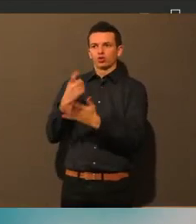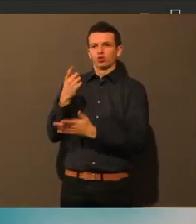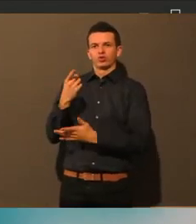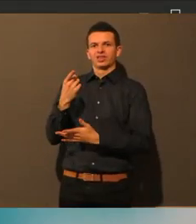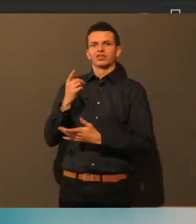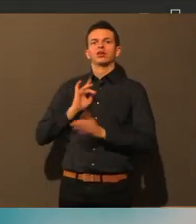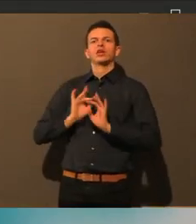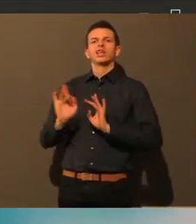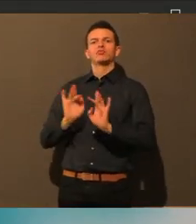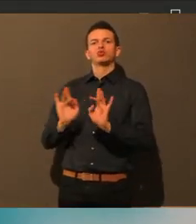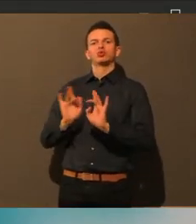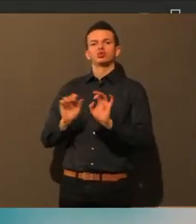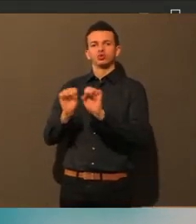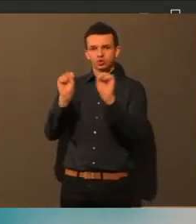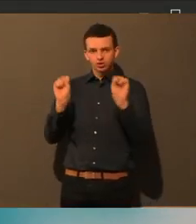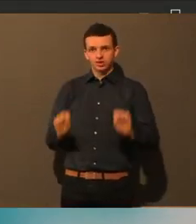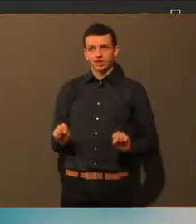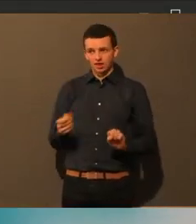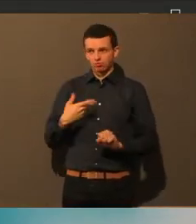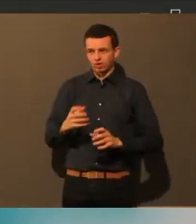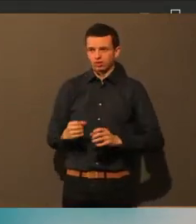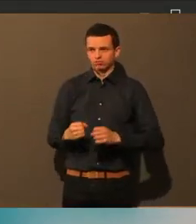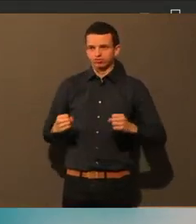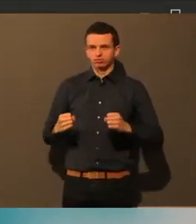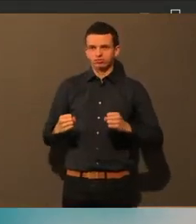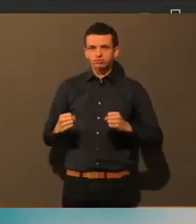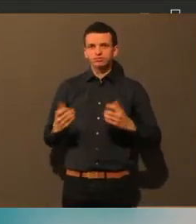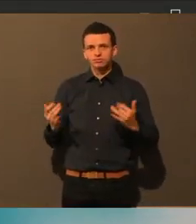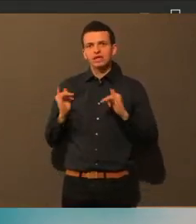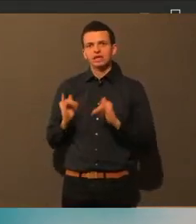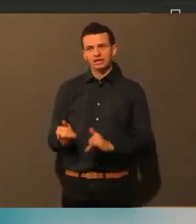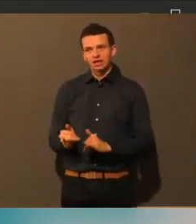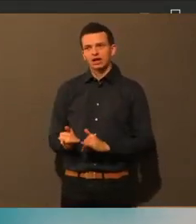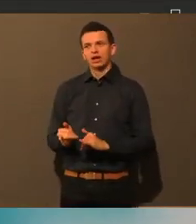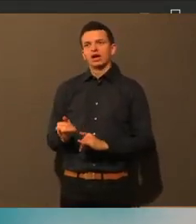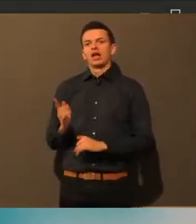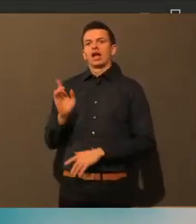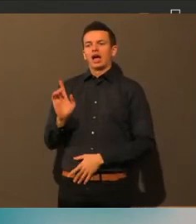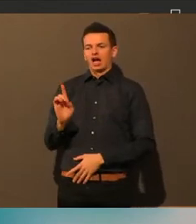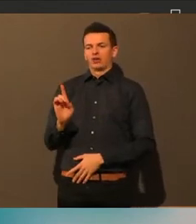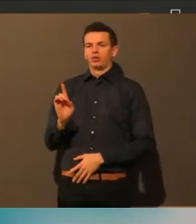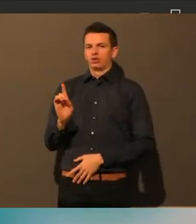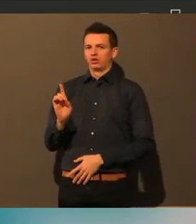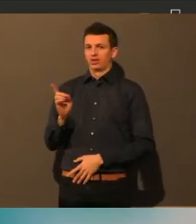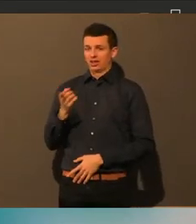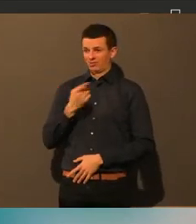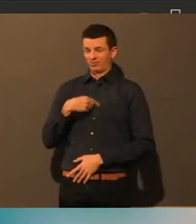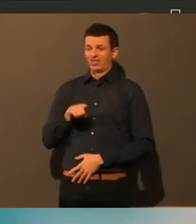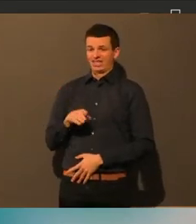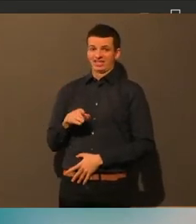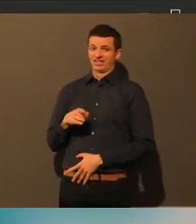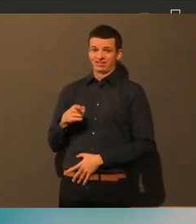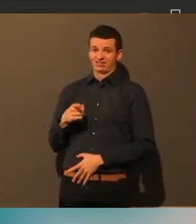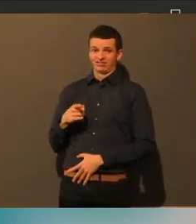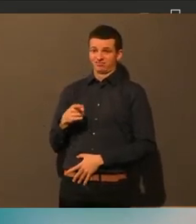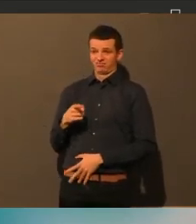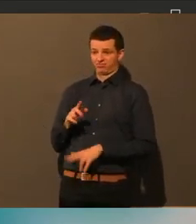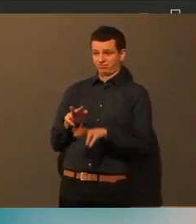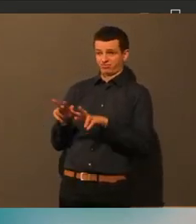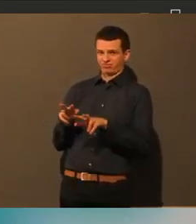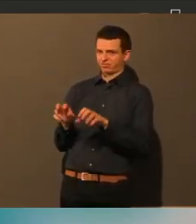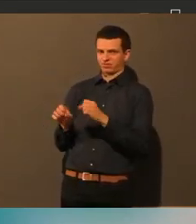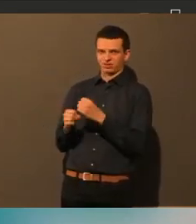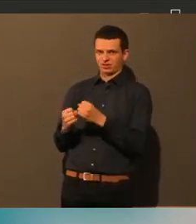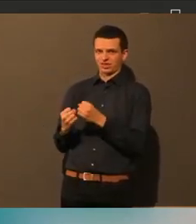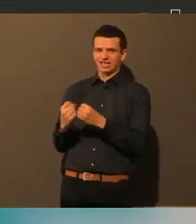gegen den Virus zu sein. Und wie gesagt, ich glaube, die Einrichtungsleitungen sind vor allem in Bezug auf Ernährung und so weiter dann natürlich eh schon auch entsprechend